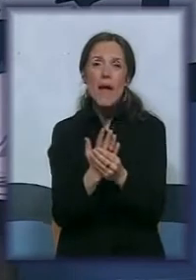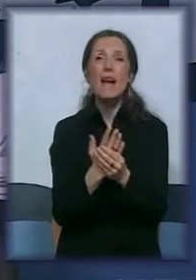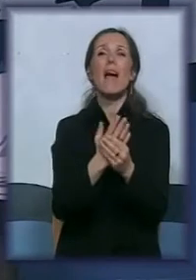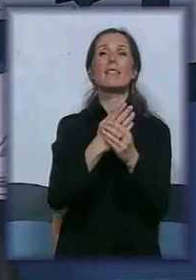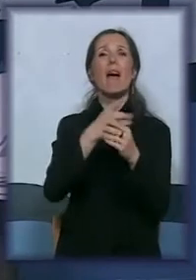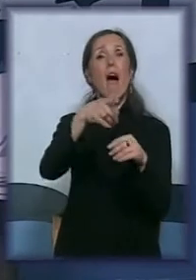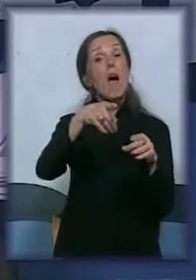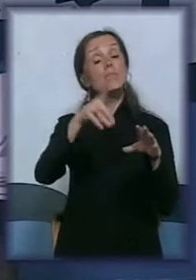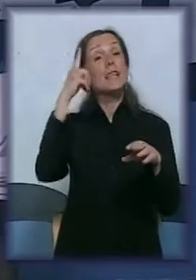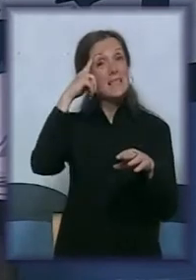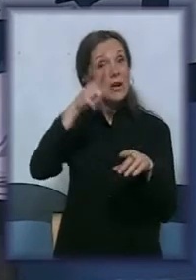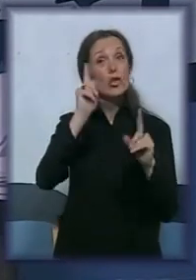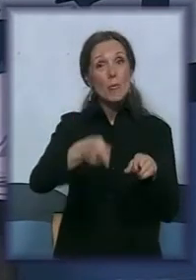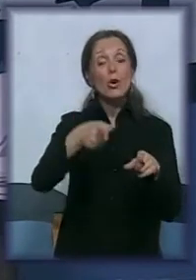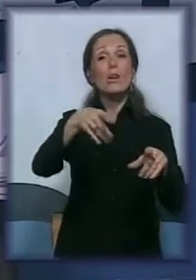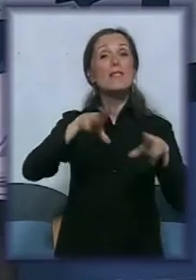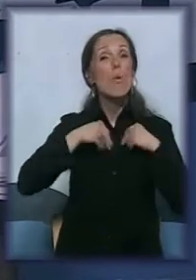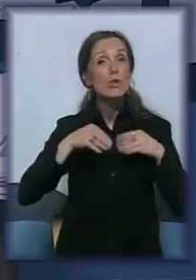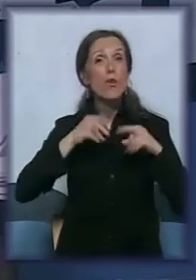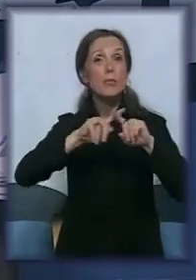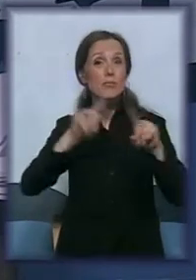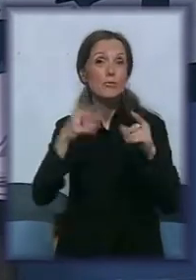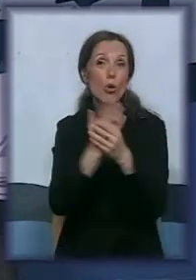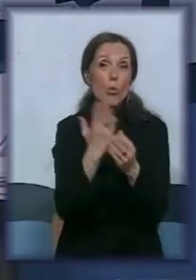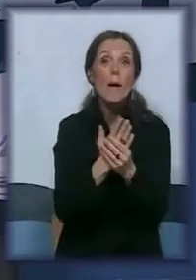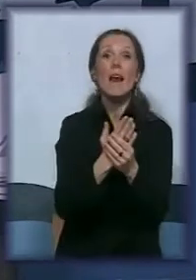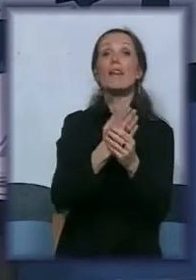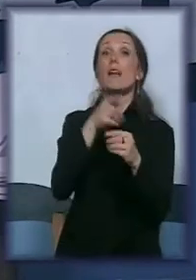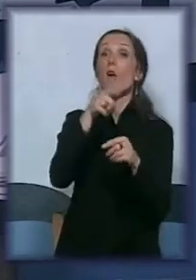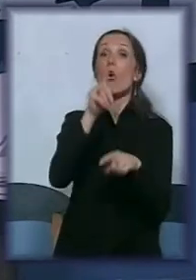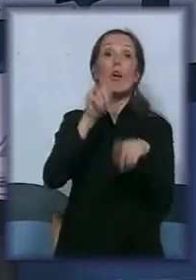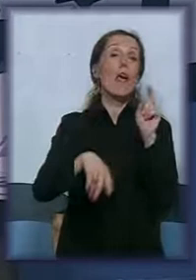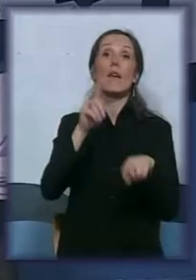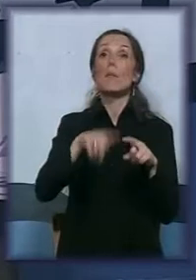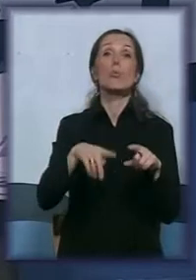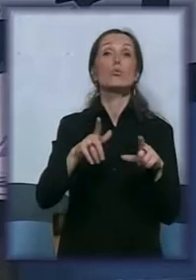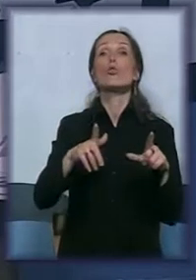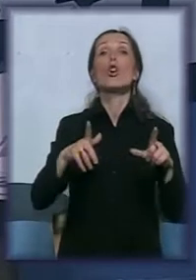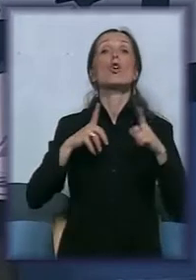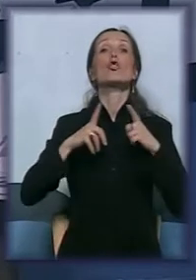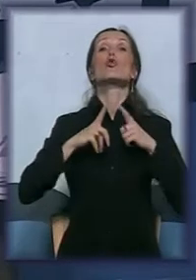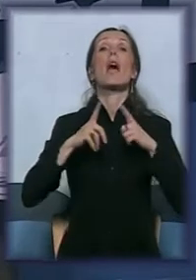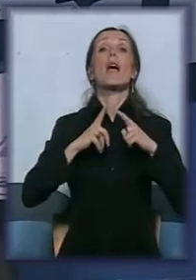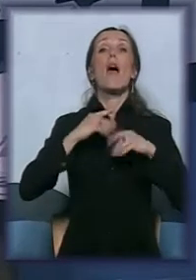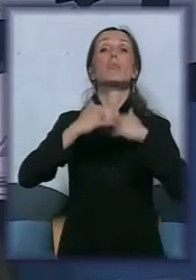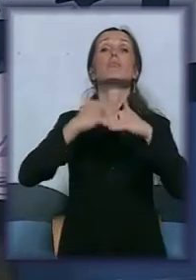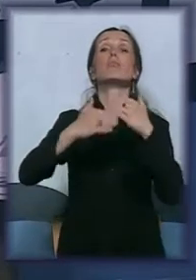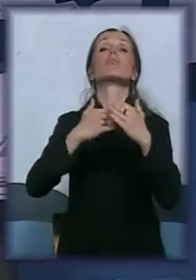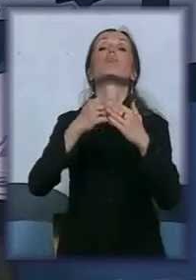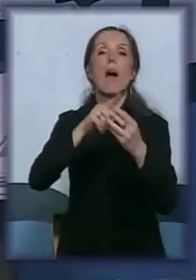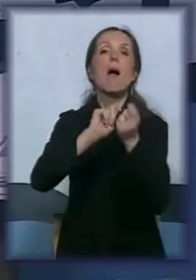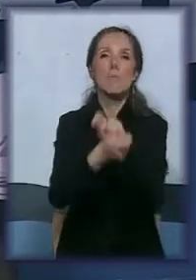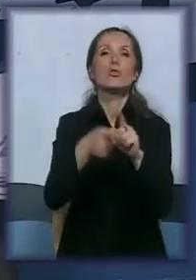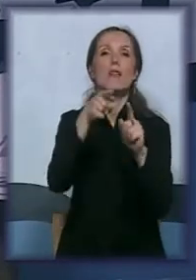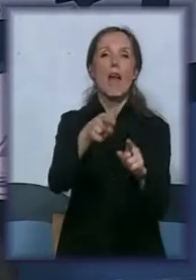dokumenta koji u određenom periodu, pa nekad i mnogo godina sačekaju da budu baš pravni akti. Ali kako i na koji način agencija